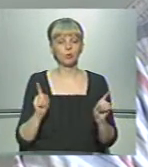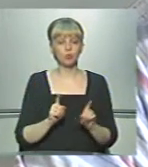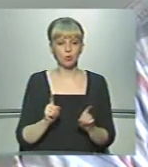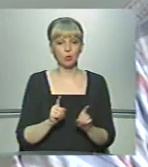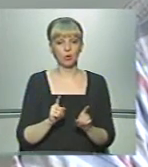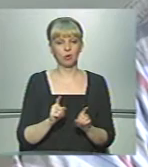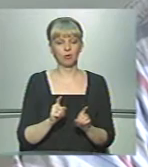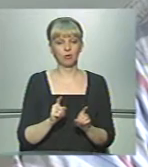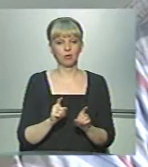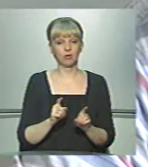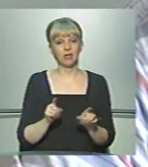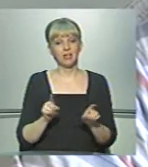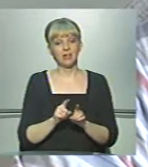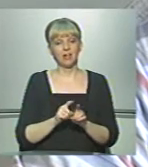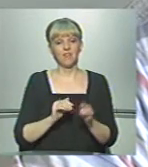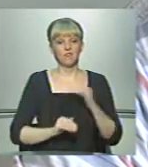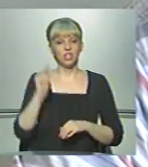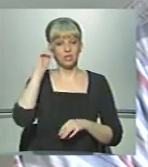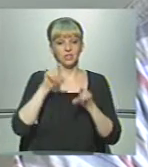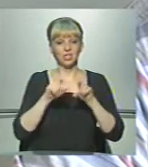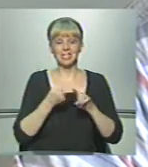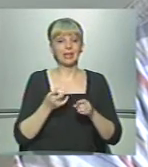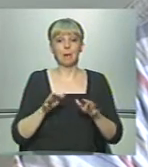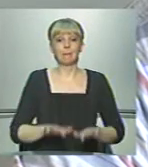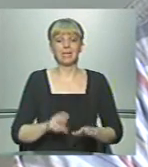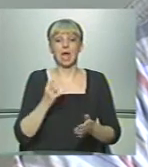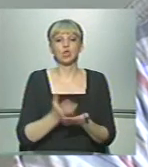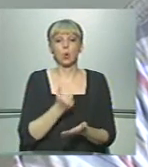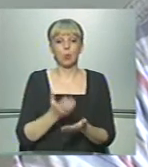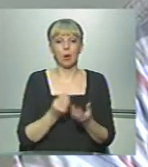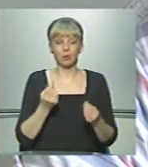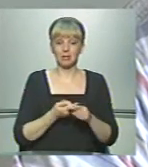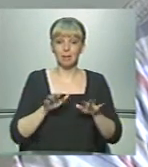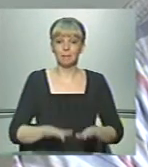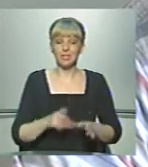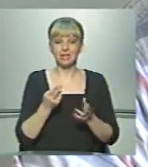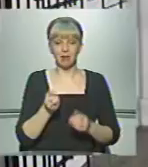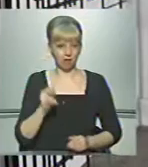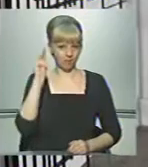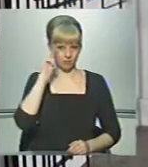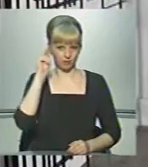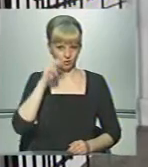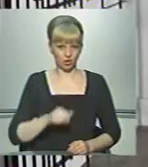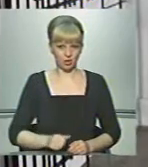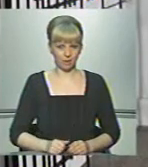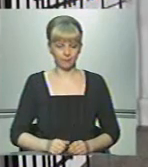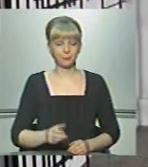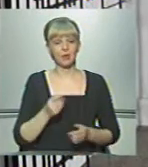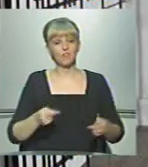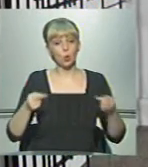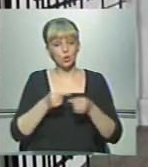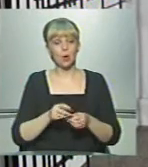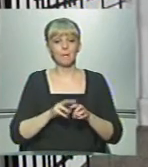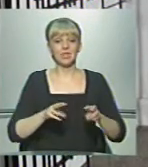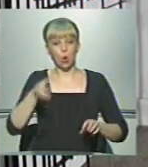-таки вищий навчальний заклад – це не місце для заробляння грошей, це місце для навчання. Водночас у